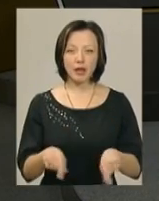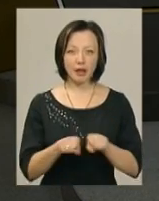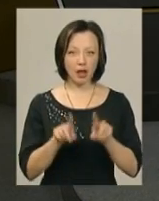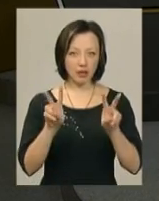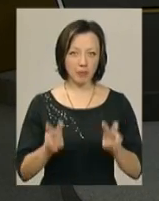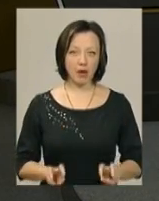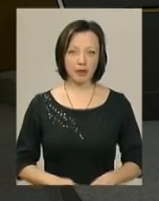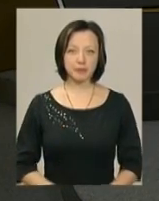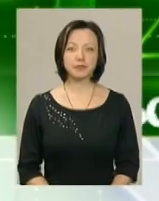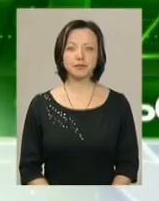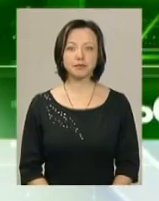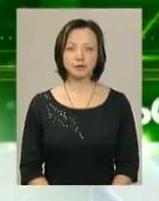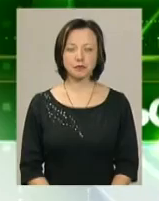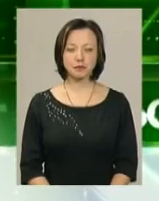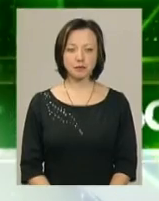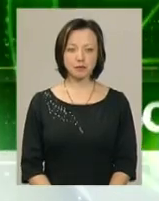таких.